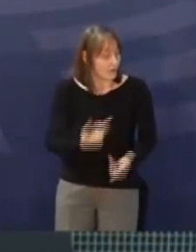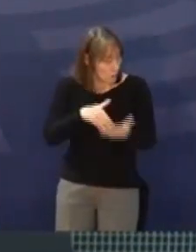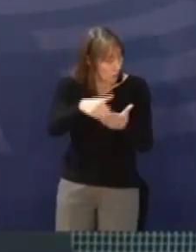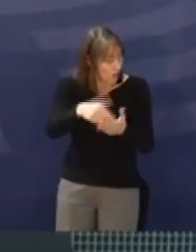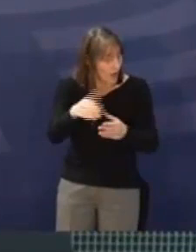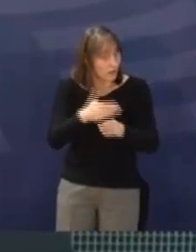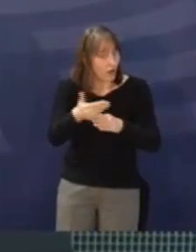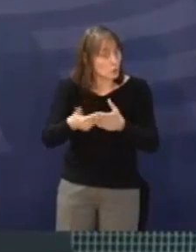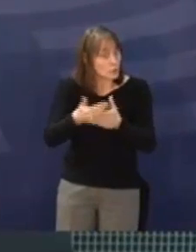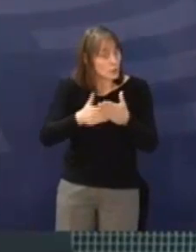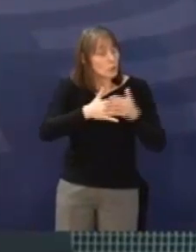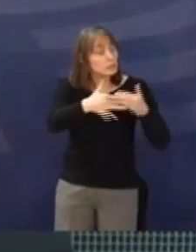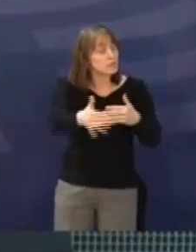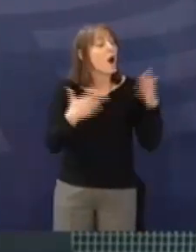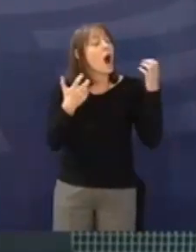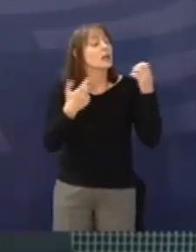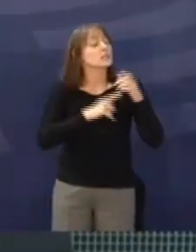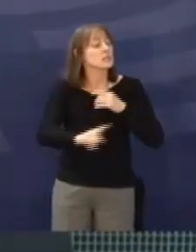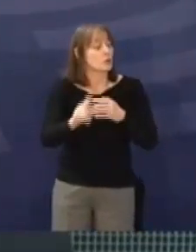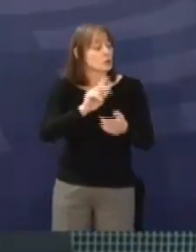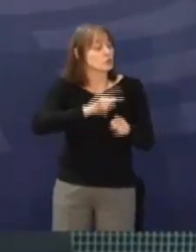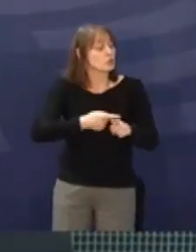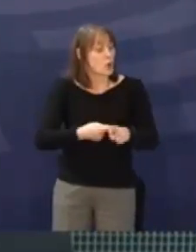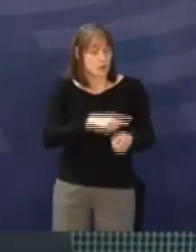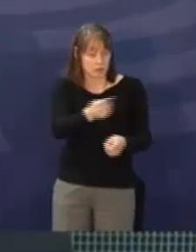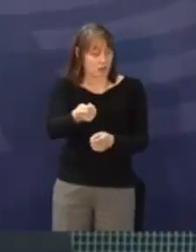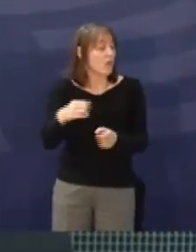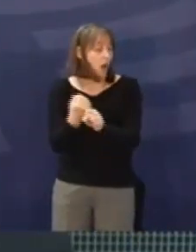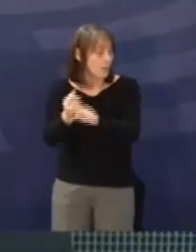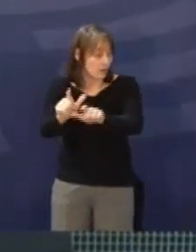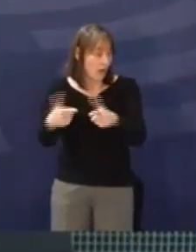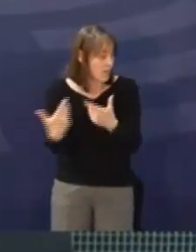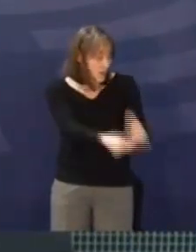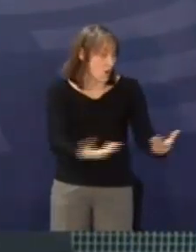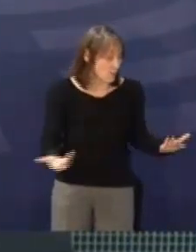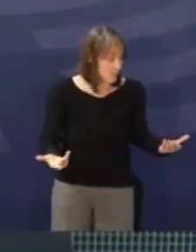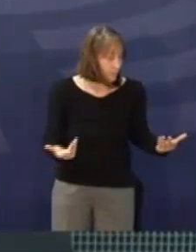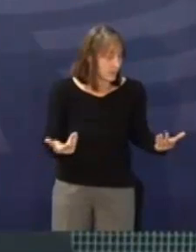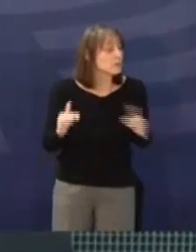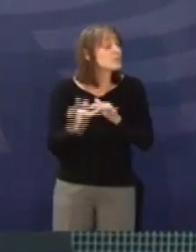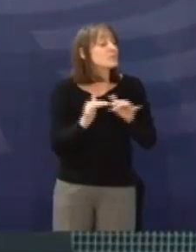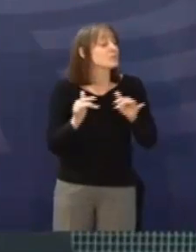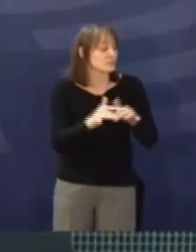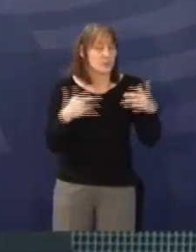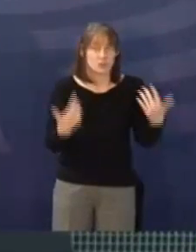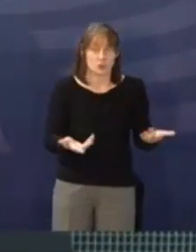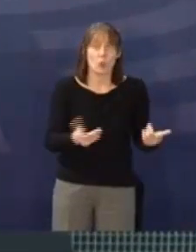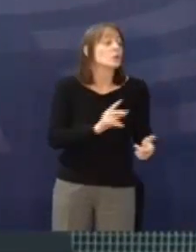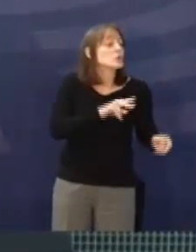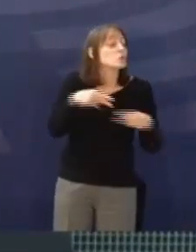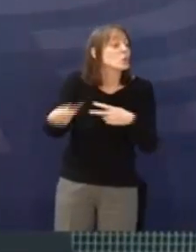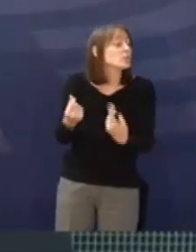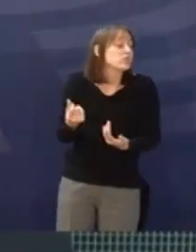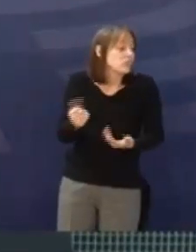hast du am Ende der Ausbildung 80.000 Euro Schulden bei uns und wirst wahrscheinlich keinen Job bekommen, von dem du das zurückzahlen kannst. Das hier ist die